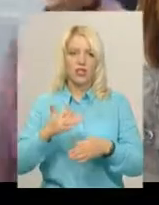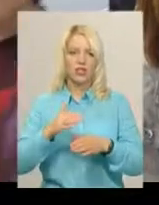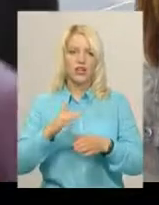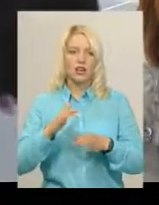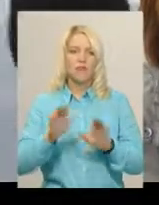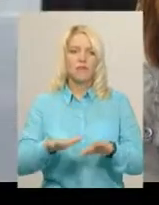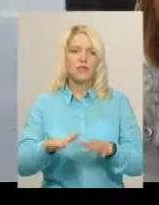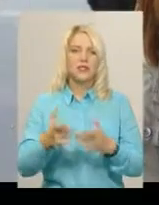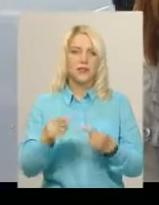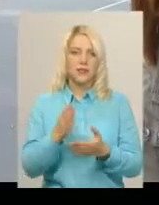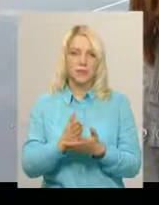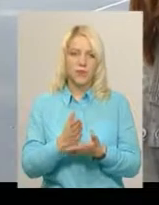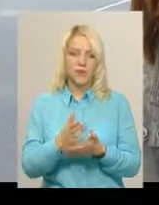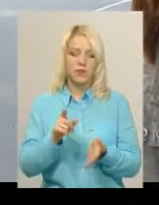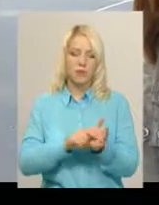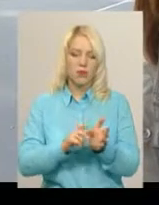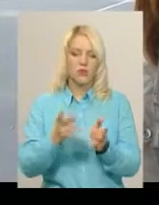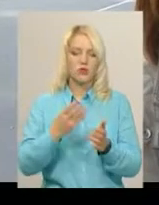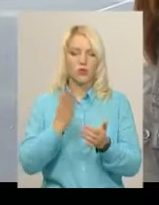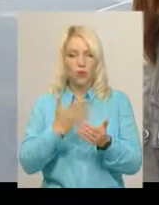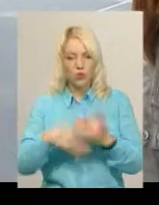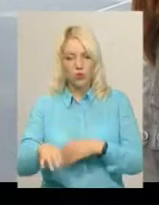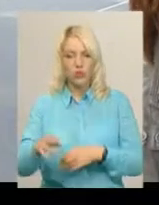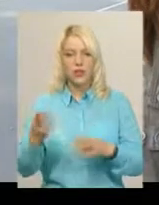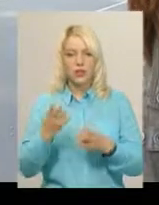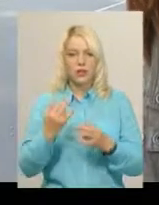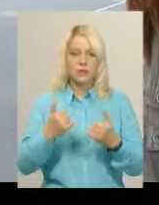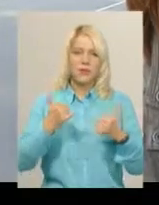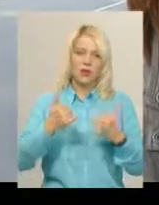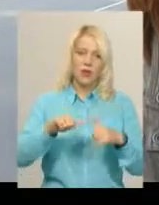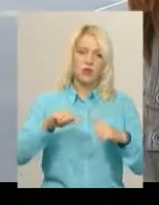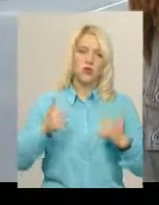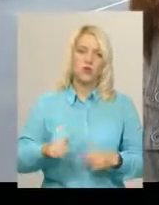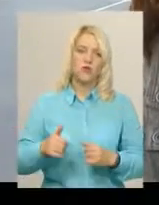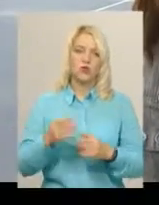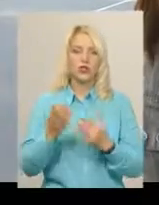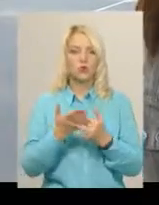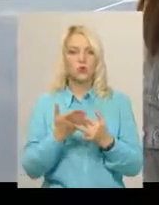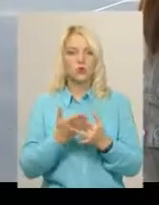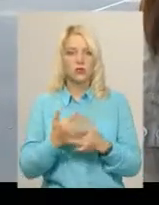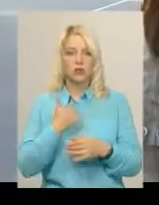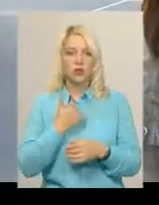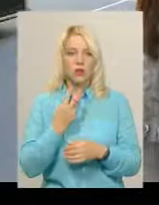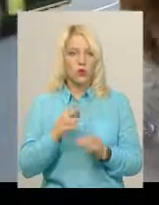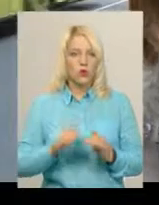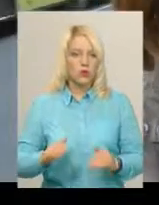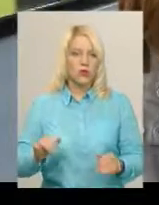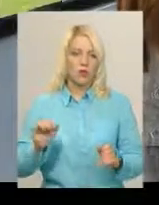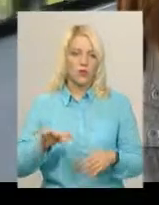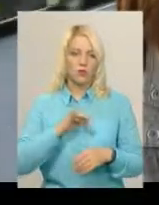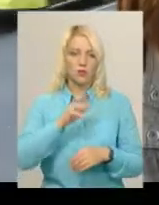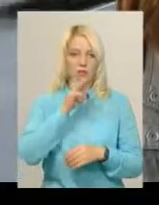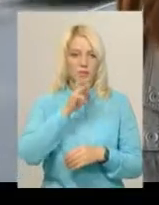пенсію рано чи пізно піду. Потрібно, зараз могла б оформити, скажімо, ще субсидію. У мене троє дітей. Можливо, у мене